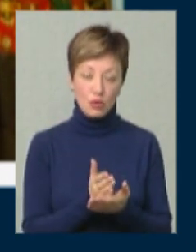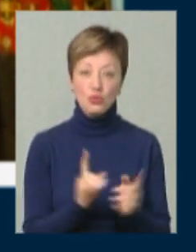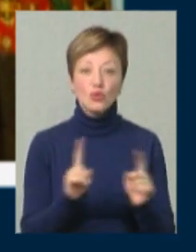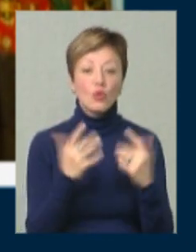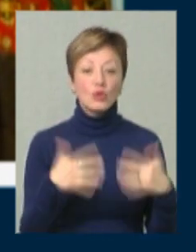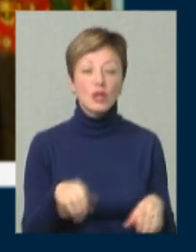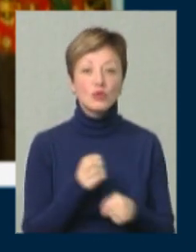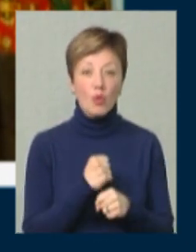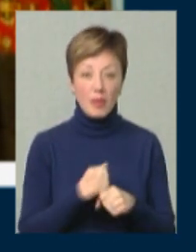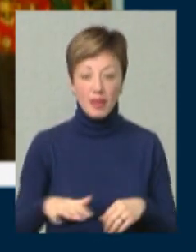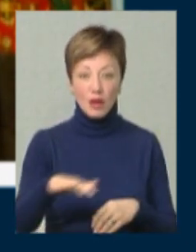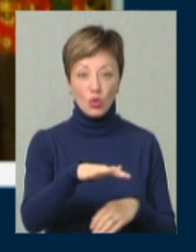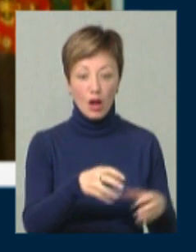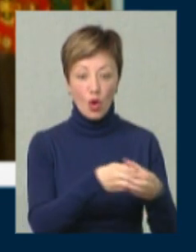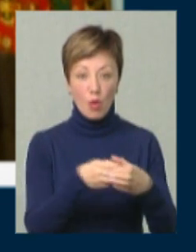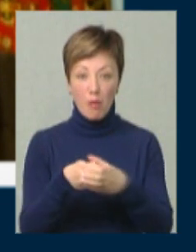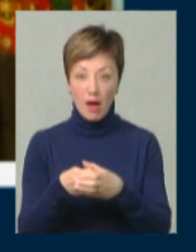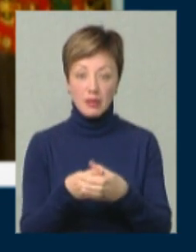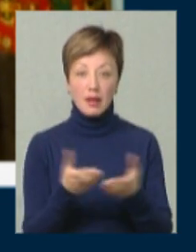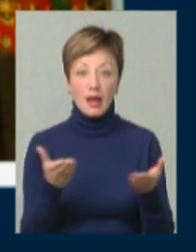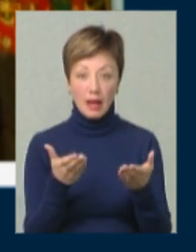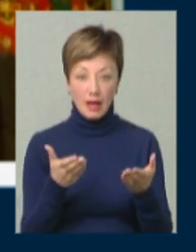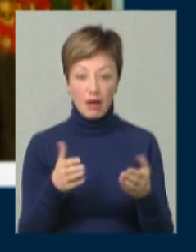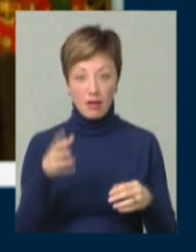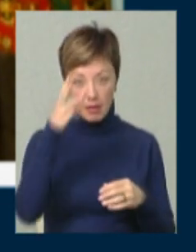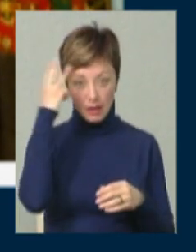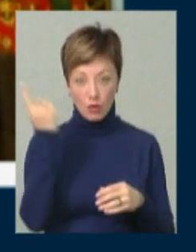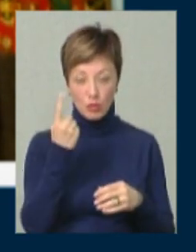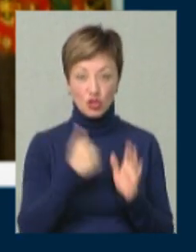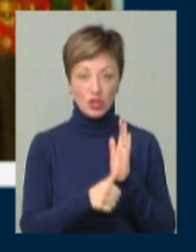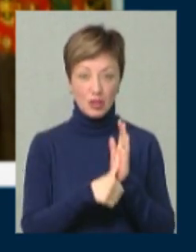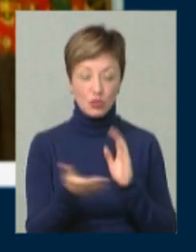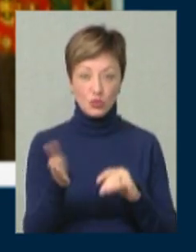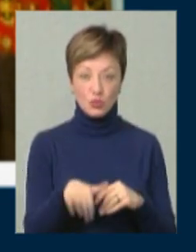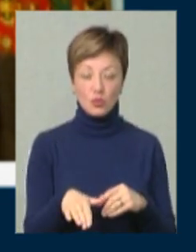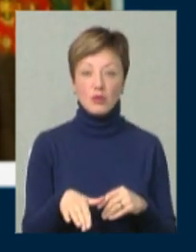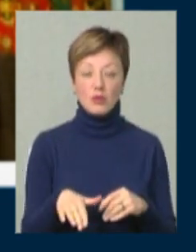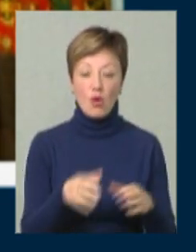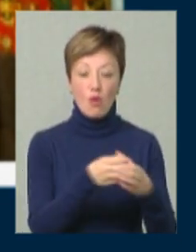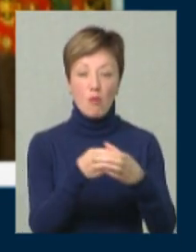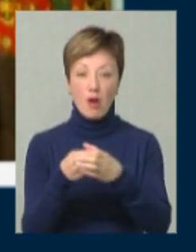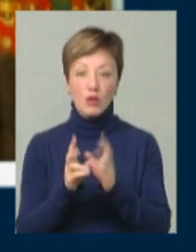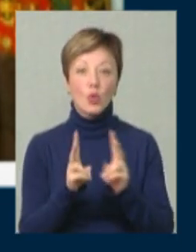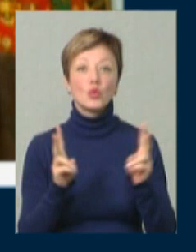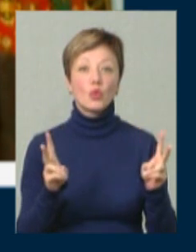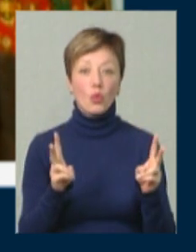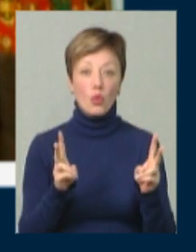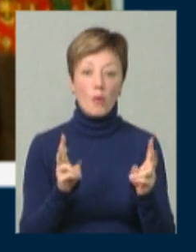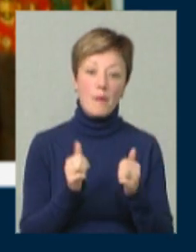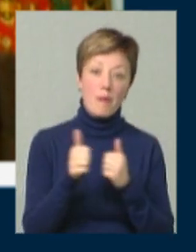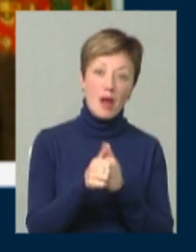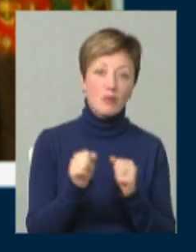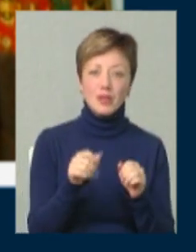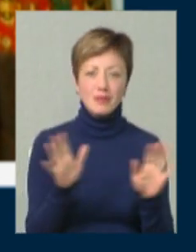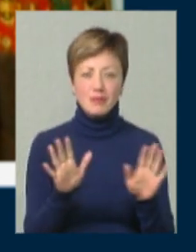що вже зроблено в територіальних громадах, яких на Хмельниччині 60, хто попереду, чи,